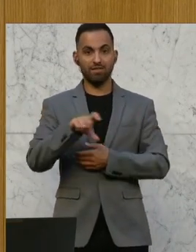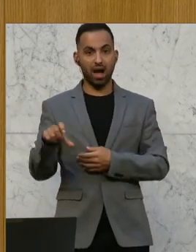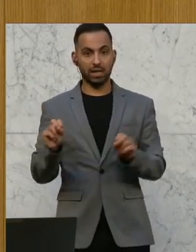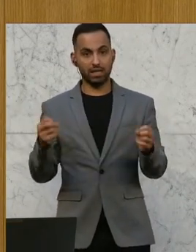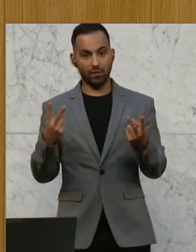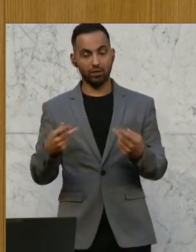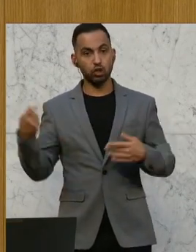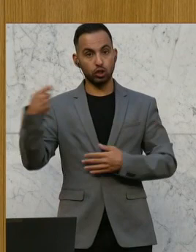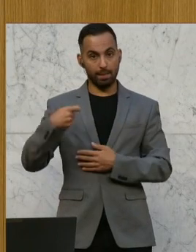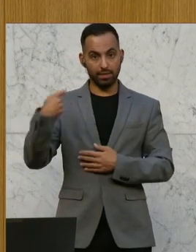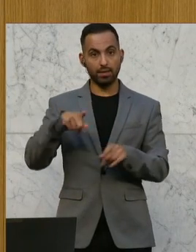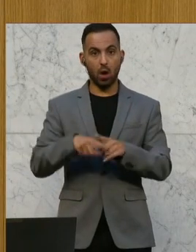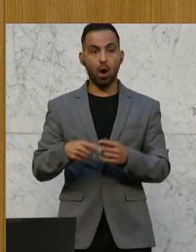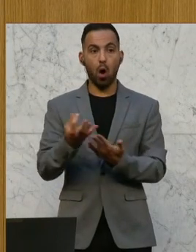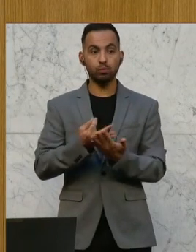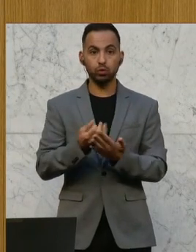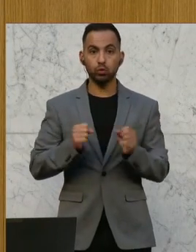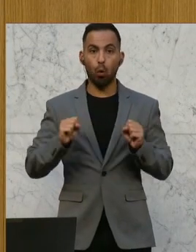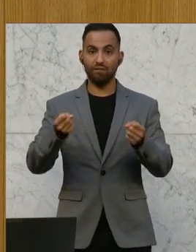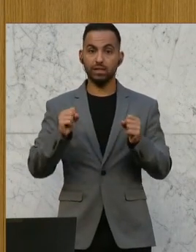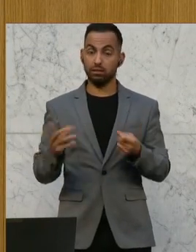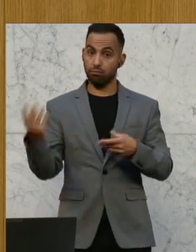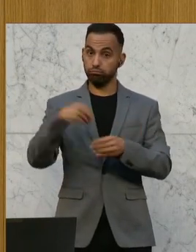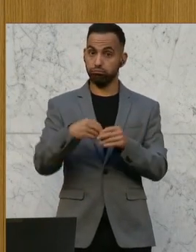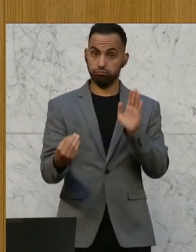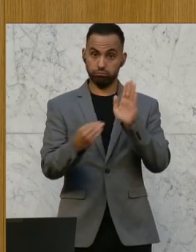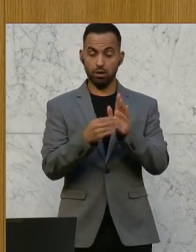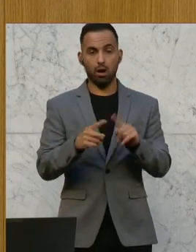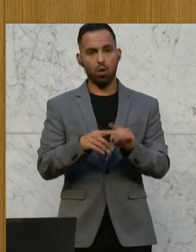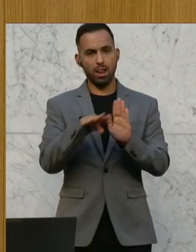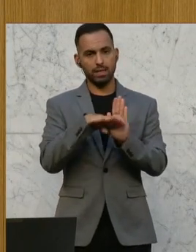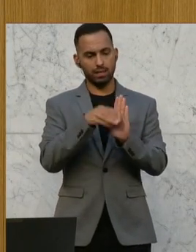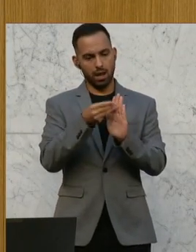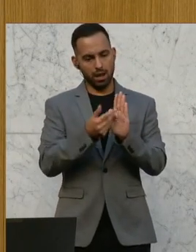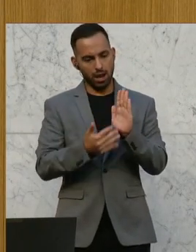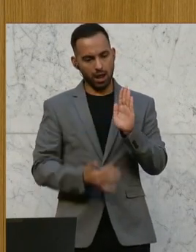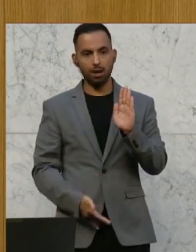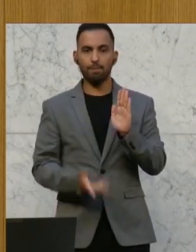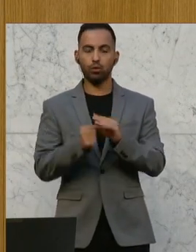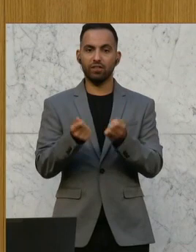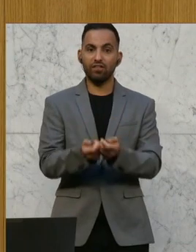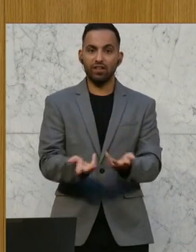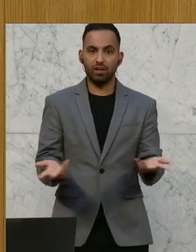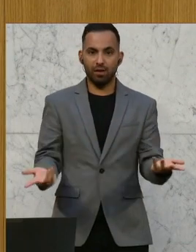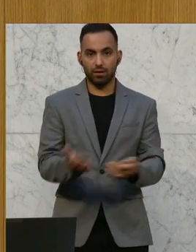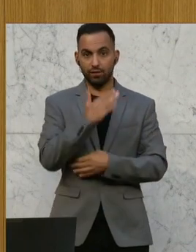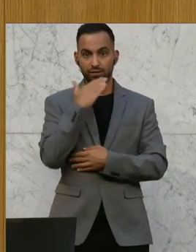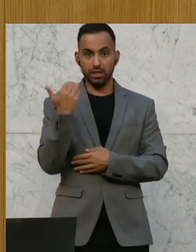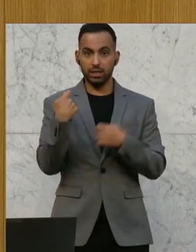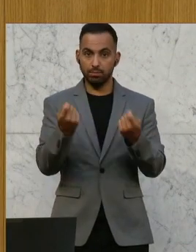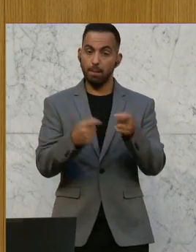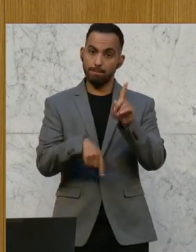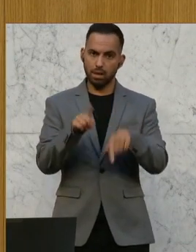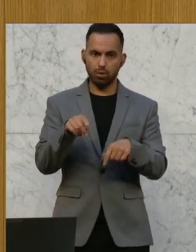die ein wesentlicher Teil dieser Ausbildungsoffensive sind. Ja, und an der langen Liste sieht man schon, wie groß die Vielfalt ist. Es ist richtig, dass das